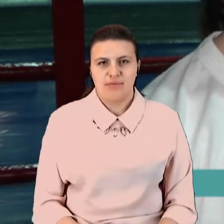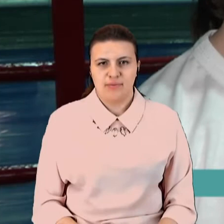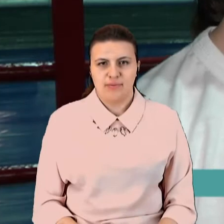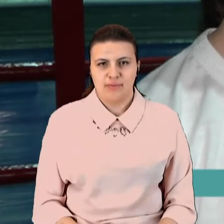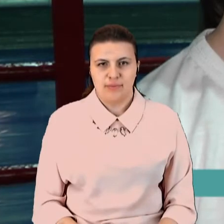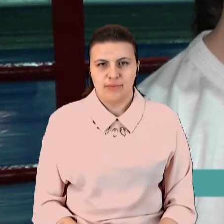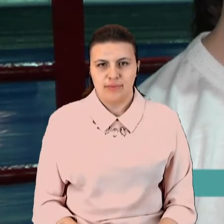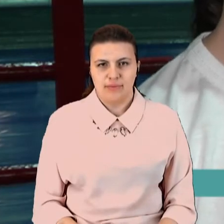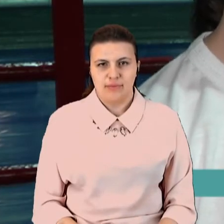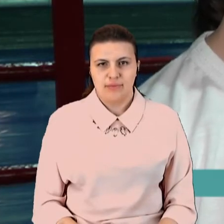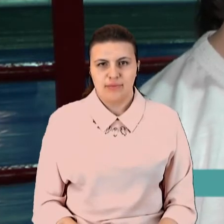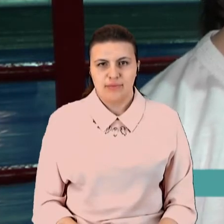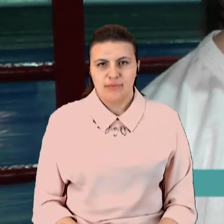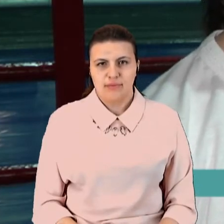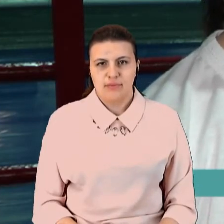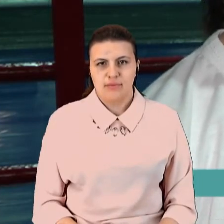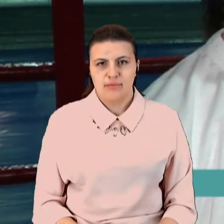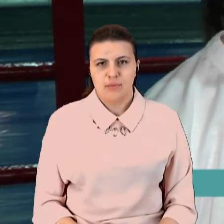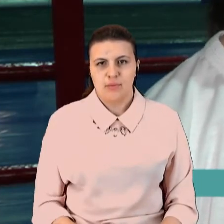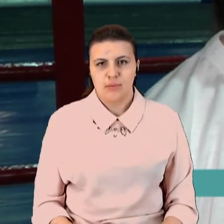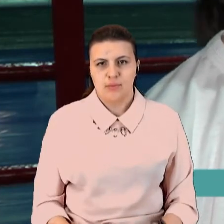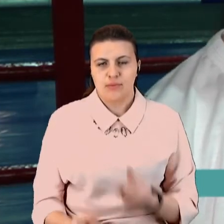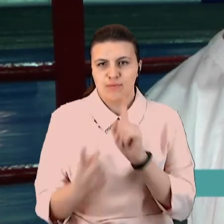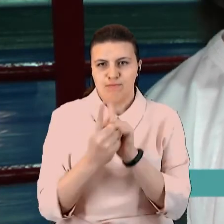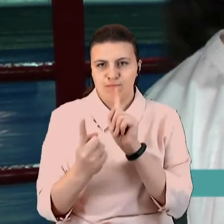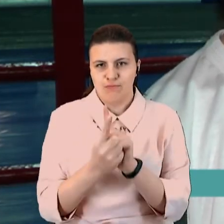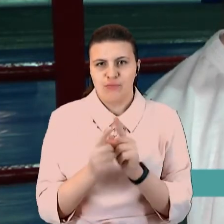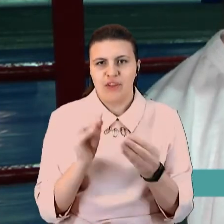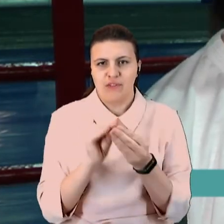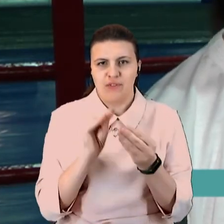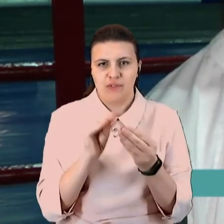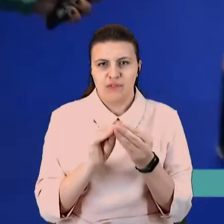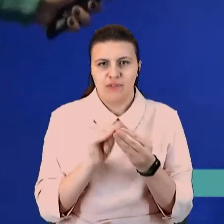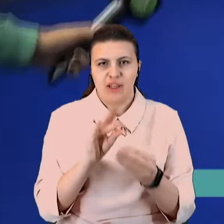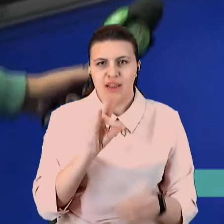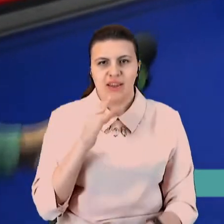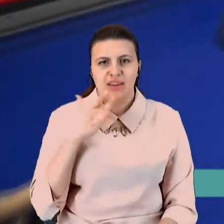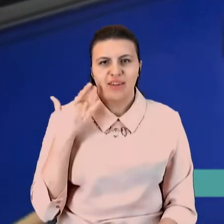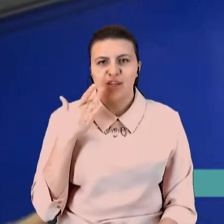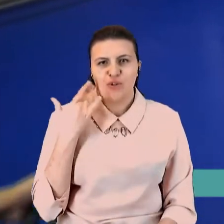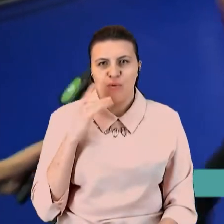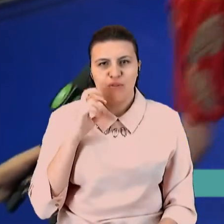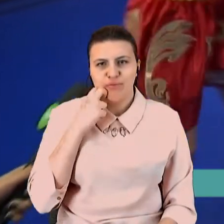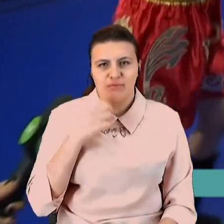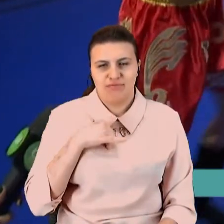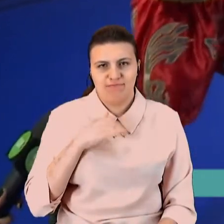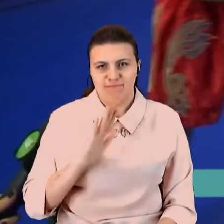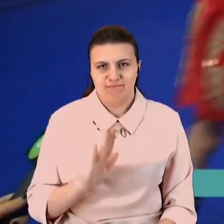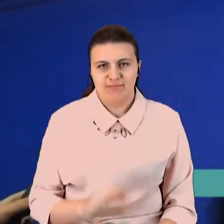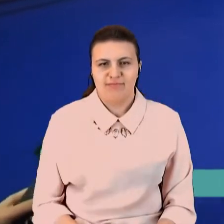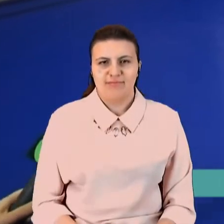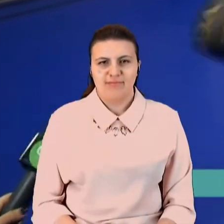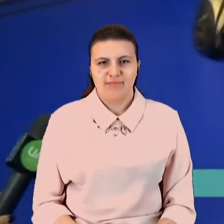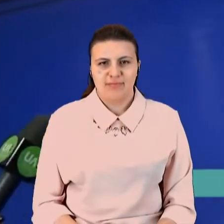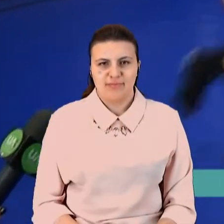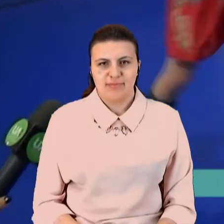Ну, соперниця була одна і та жа, конечно же, ну, не із лёгких таких. Це ловкий, це